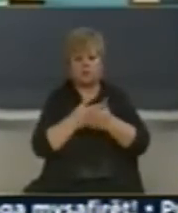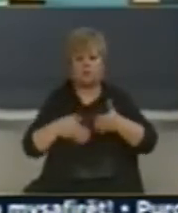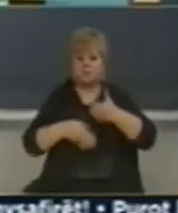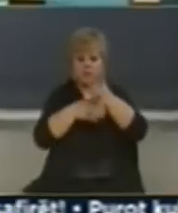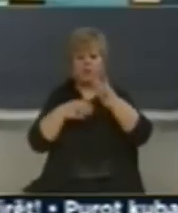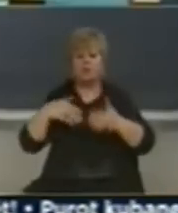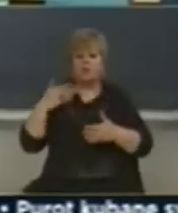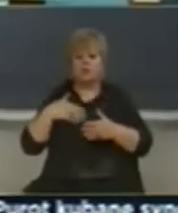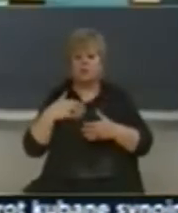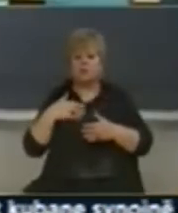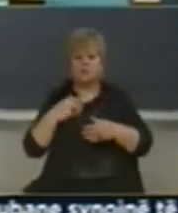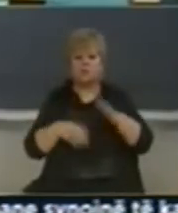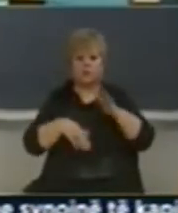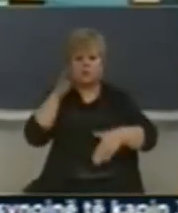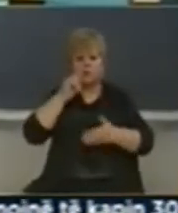trinve,